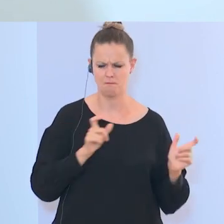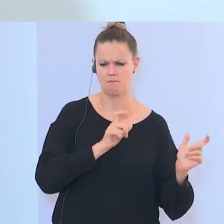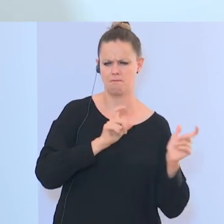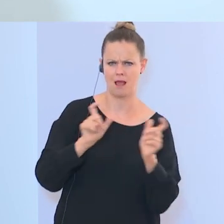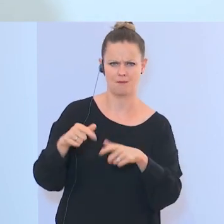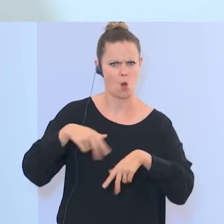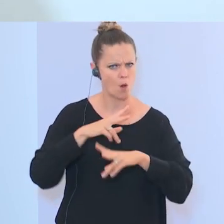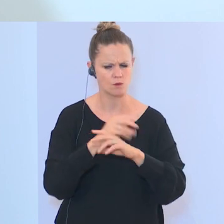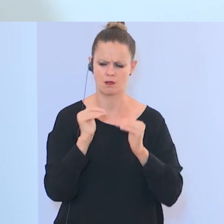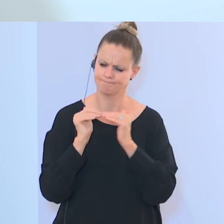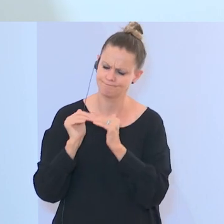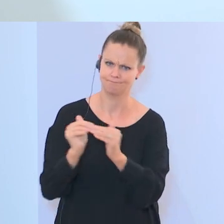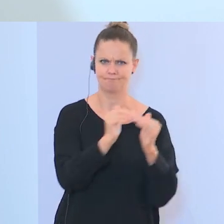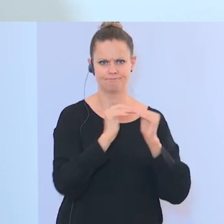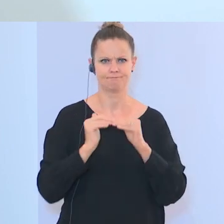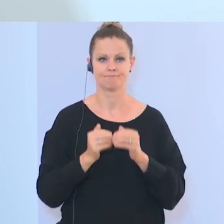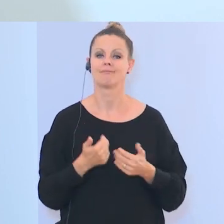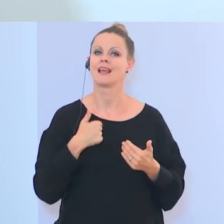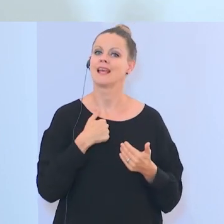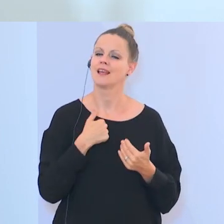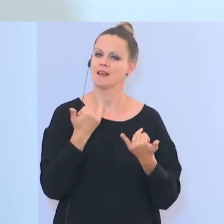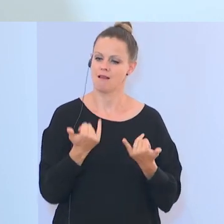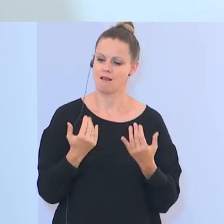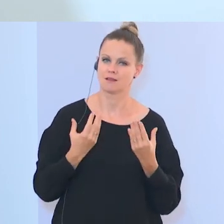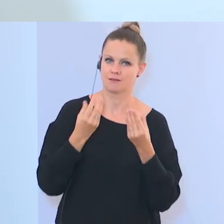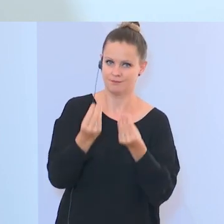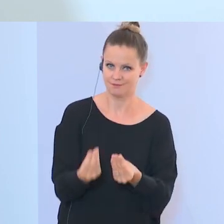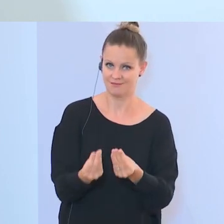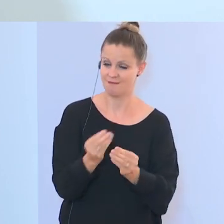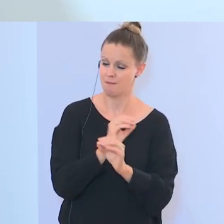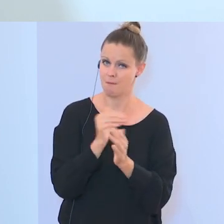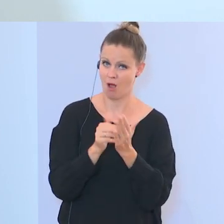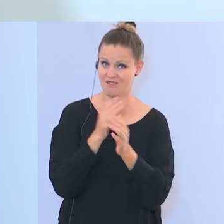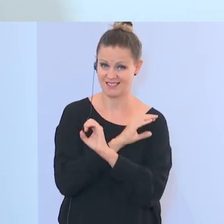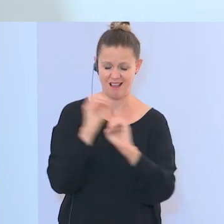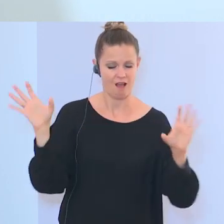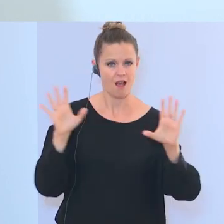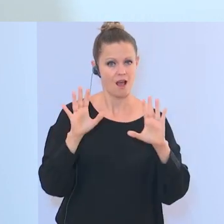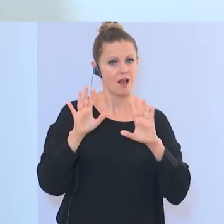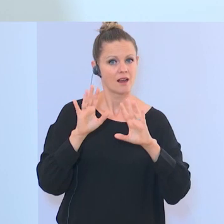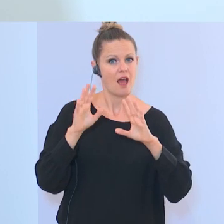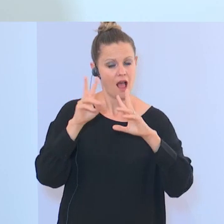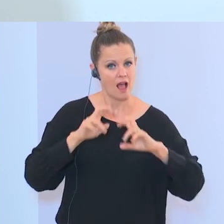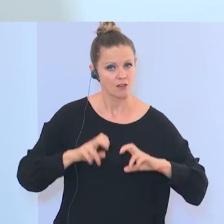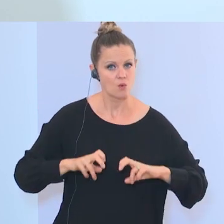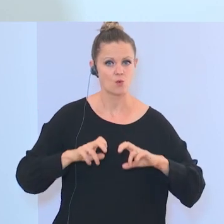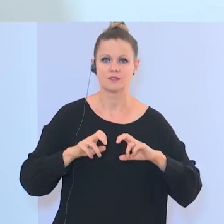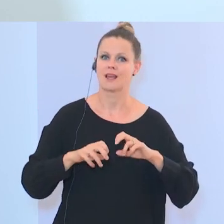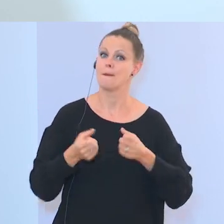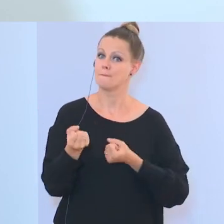Projekte, die ich der Stelle mitgegeben habe, sind eine klare Analyse der Ideologie des politischen Islam.